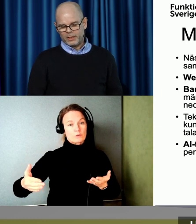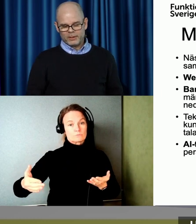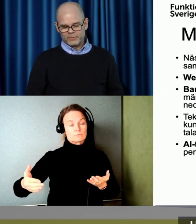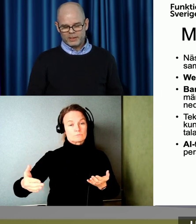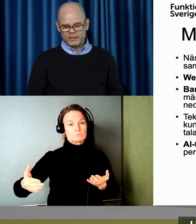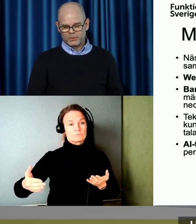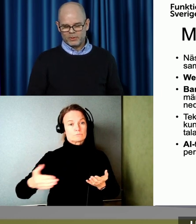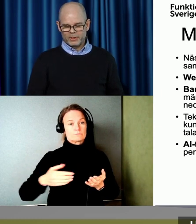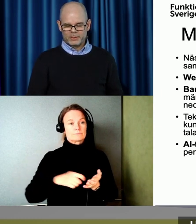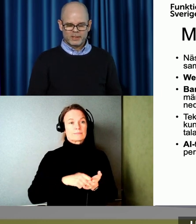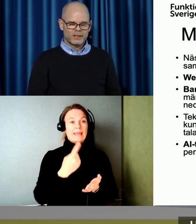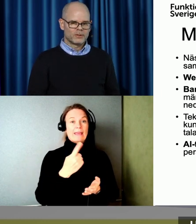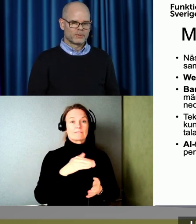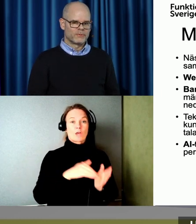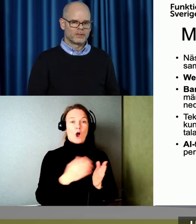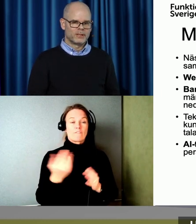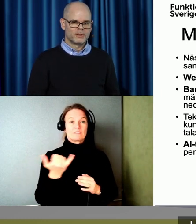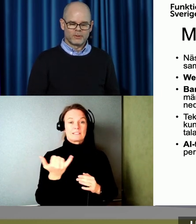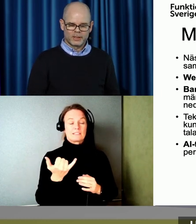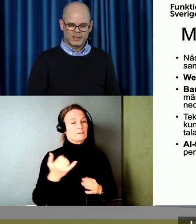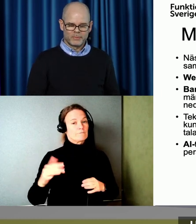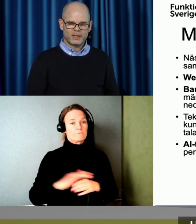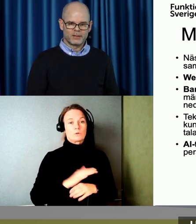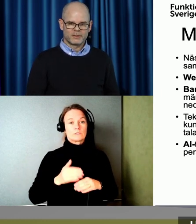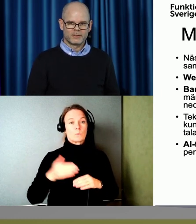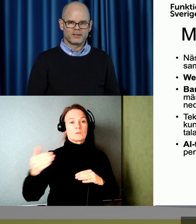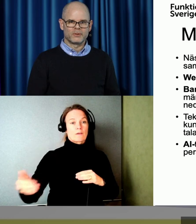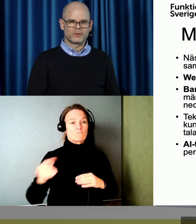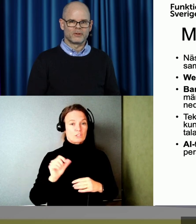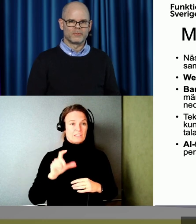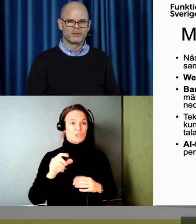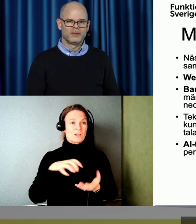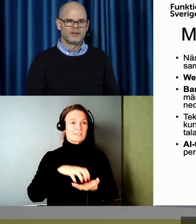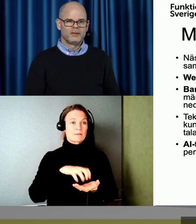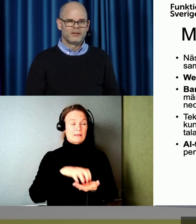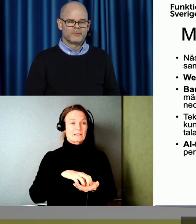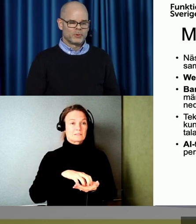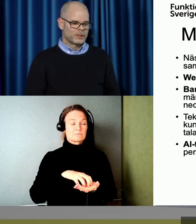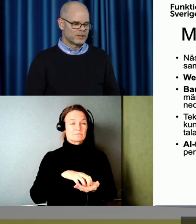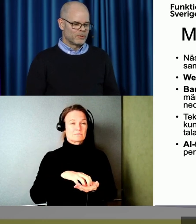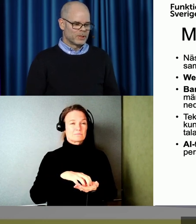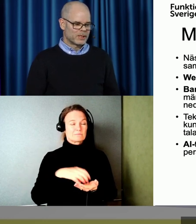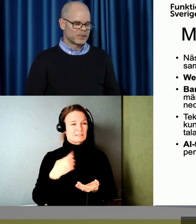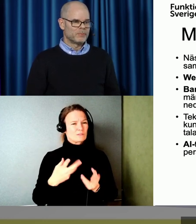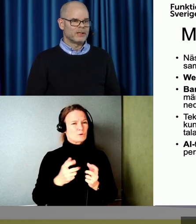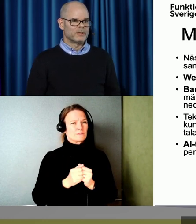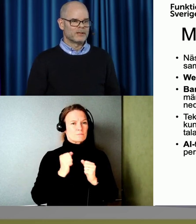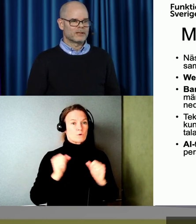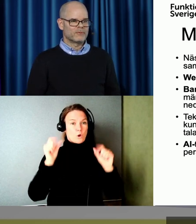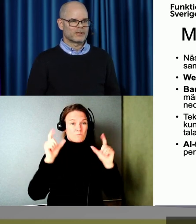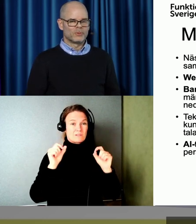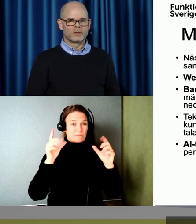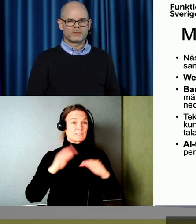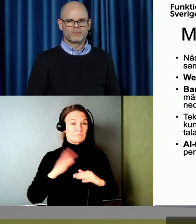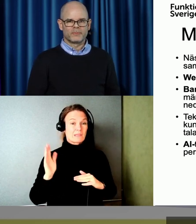Ungefär en av tio står ju faktiskt helt utanför det digitala samhället. Det är något som... Borde kanske uppmärksammas mer.